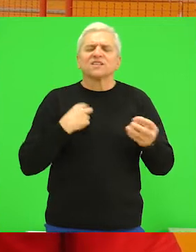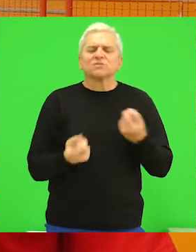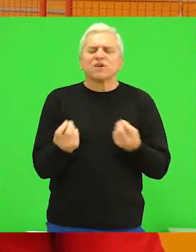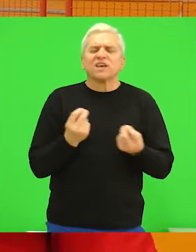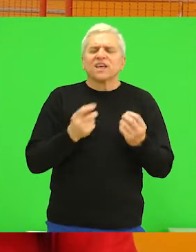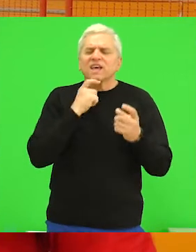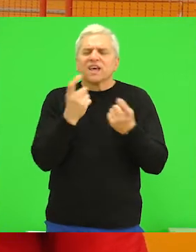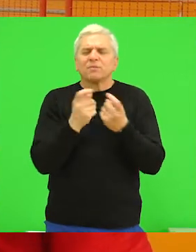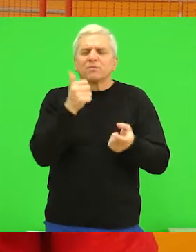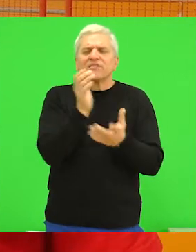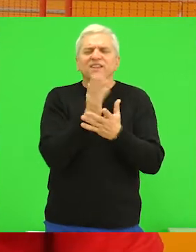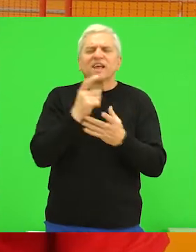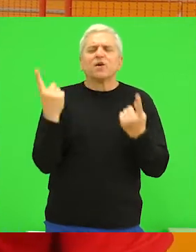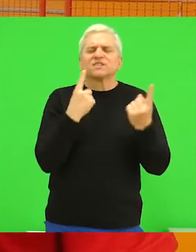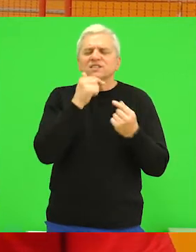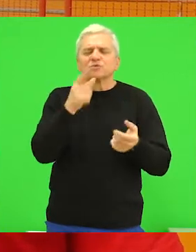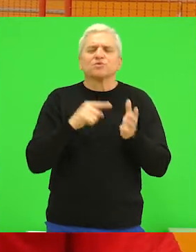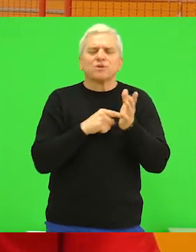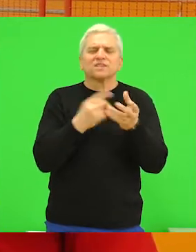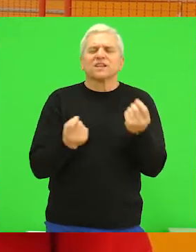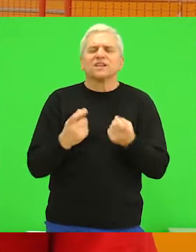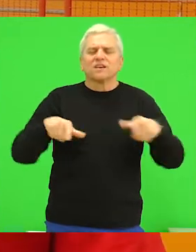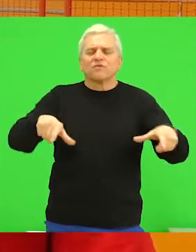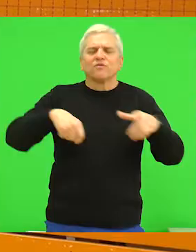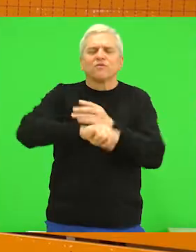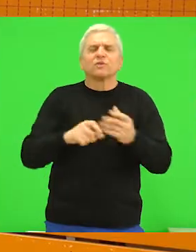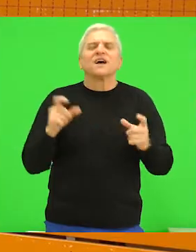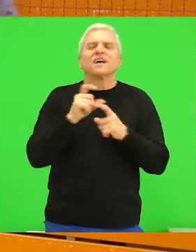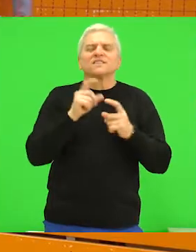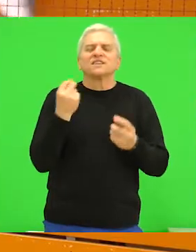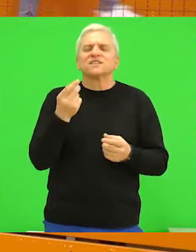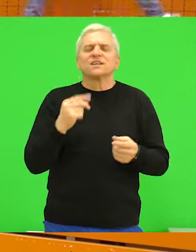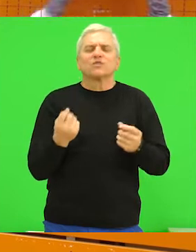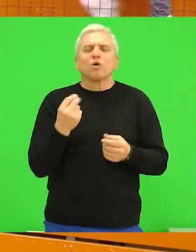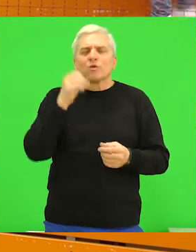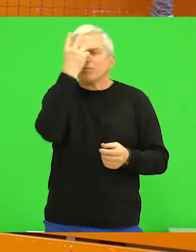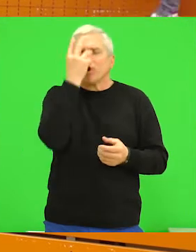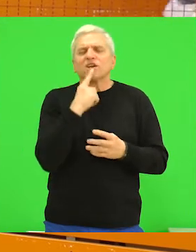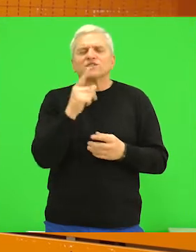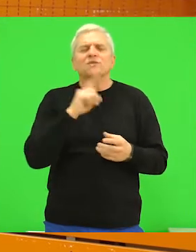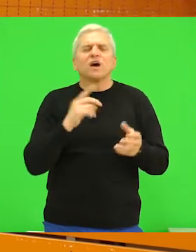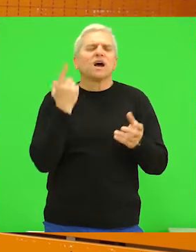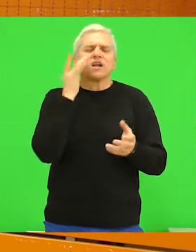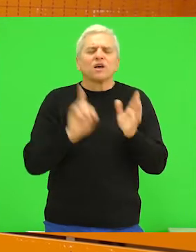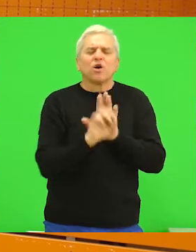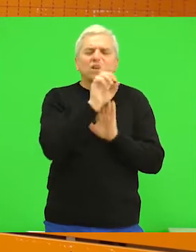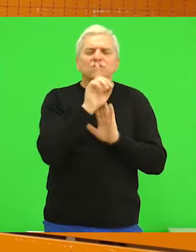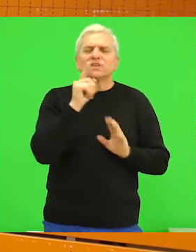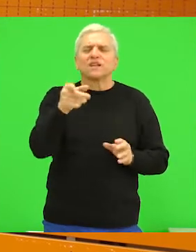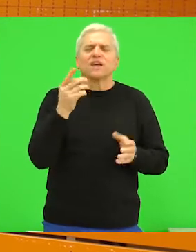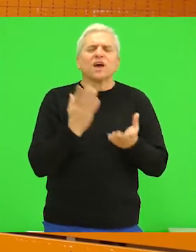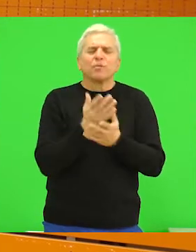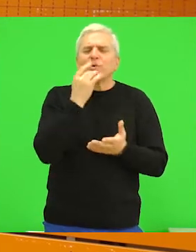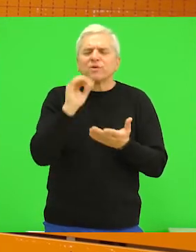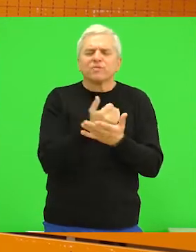Mnogo smo kvalitetni ekipo u odnosu na prvi deo sezona i nadam se da ćemo to pokazati na parketu. Ekipa Sasa igra jako dobro ovo proleće, niže pobede, niže